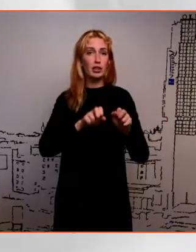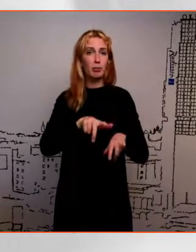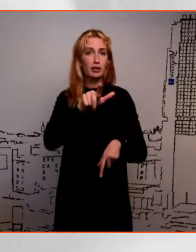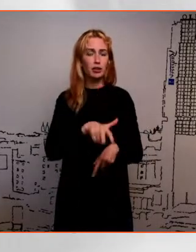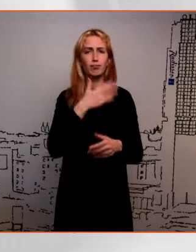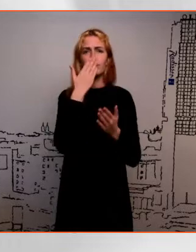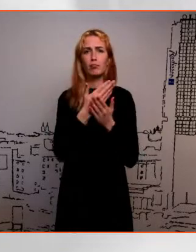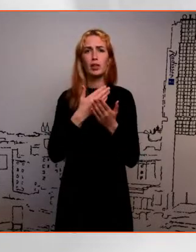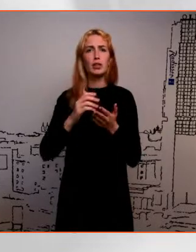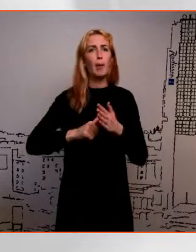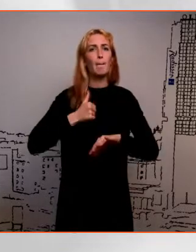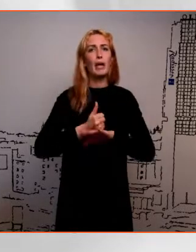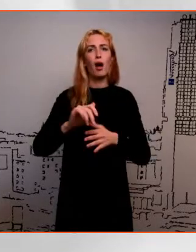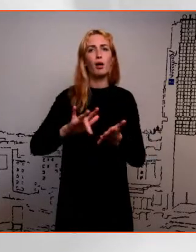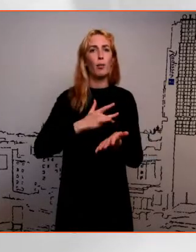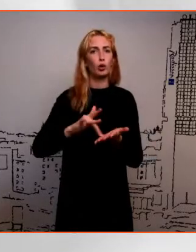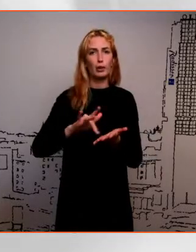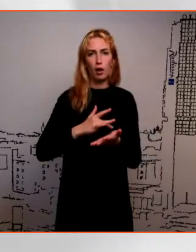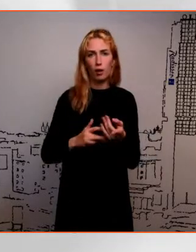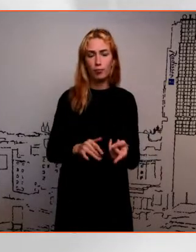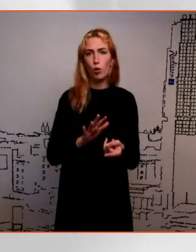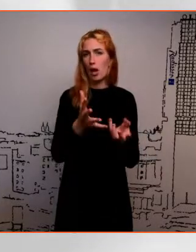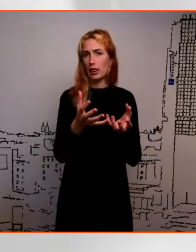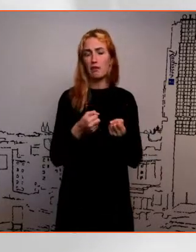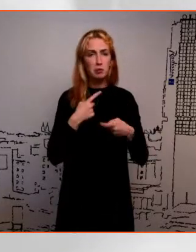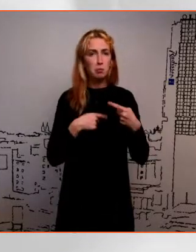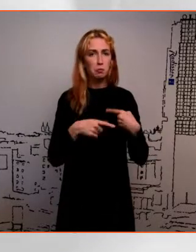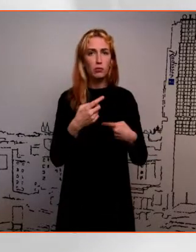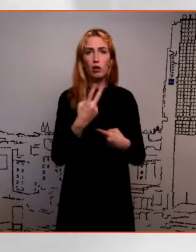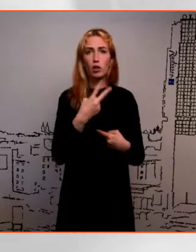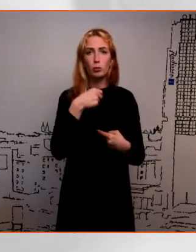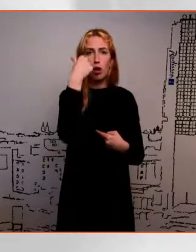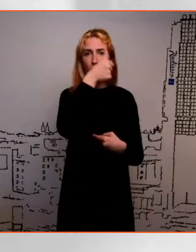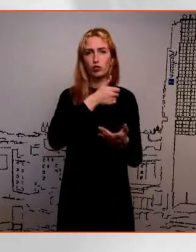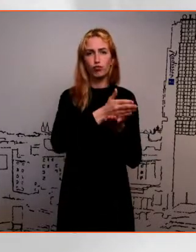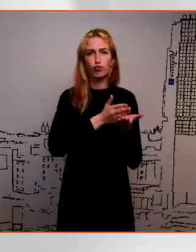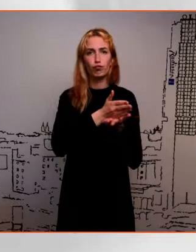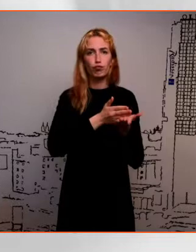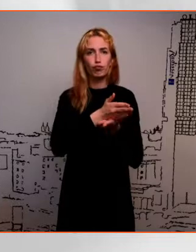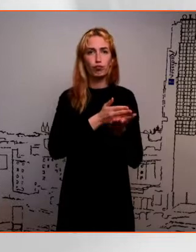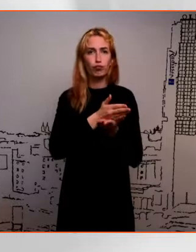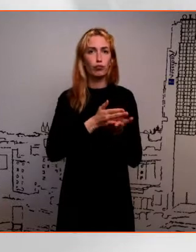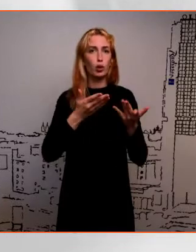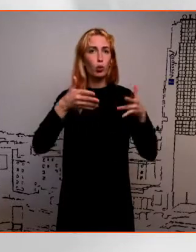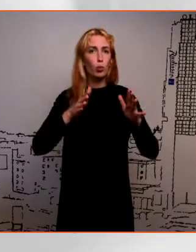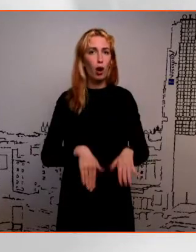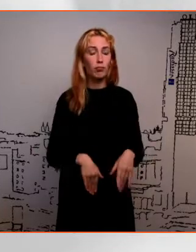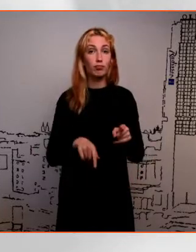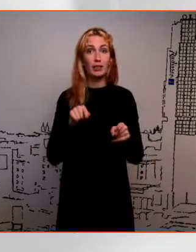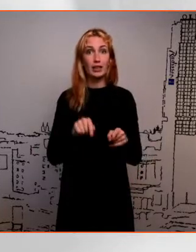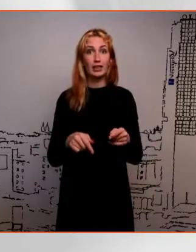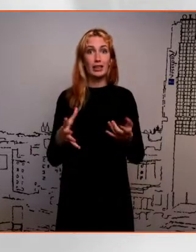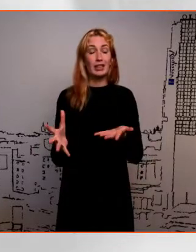raamatupida ja pearaamatupida isegi. Oma ettevõttest teguts on nüüd 20 aastat tööstahasi. Siis toimub